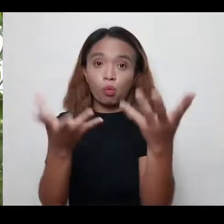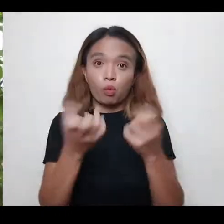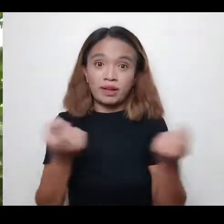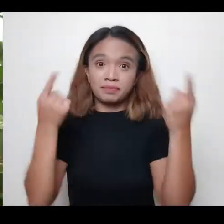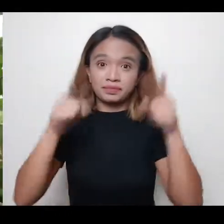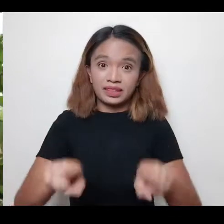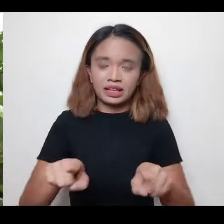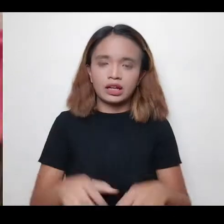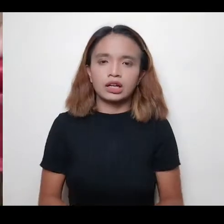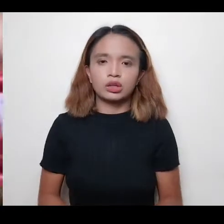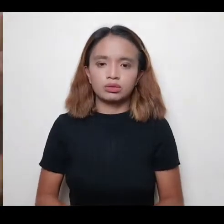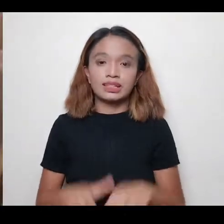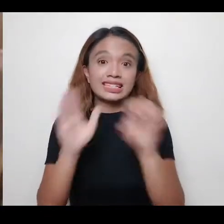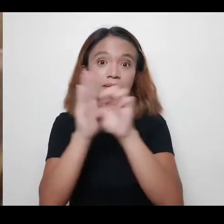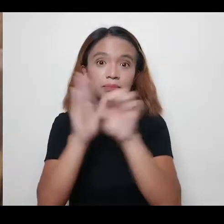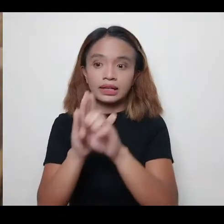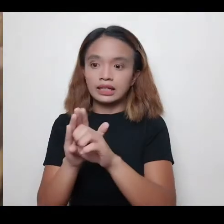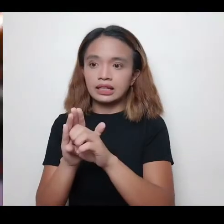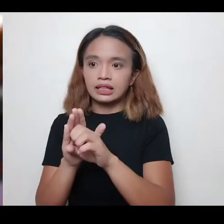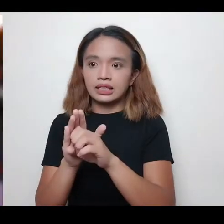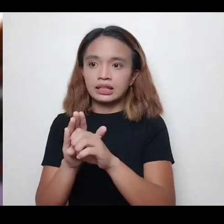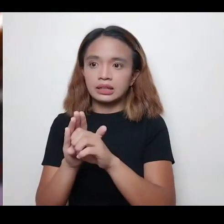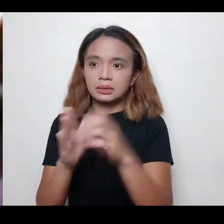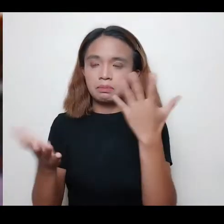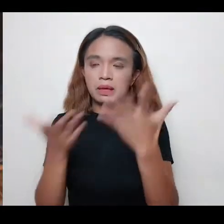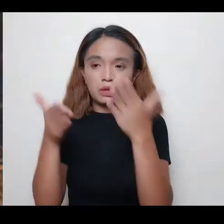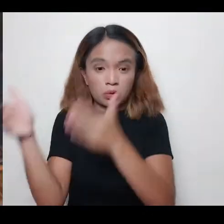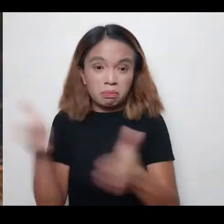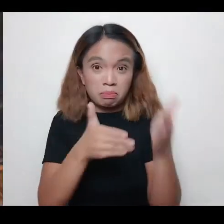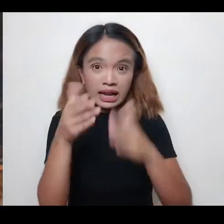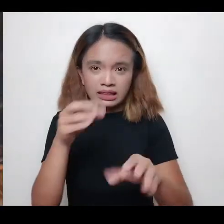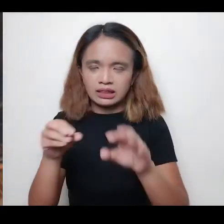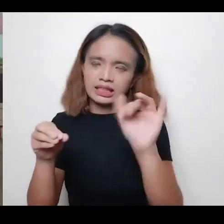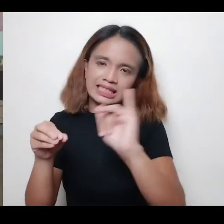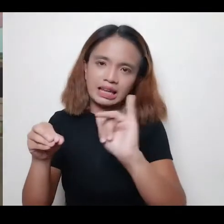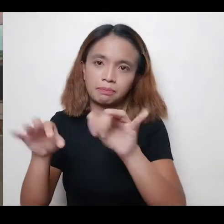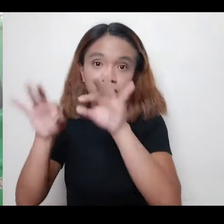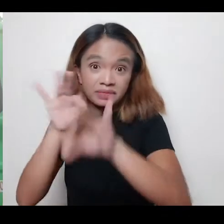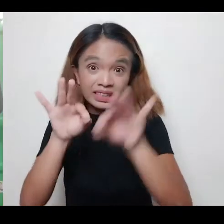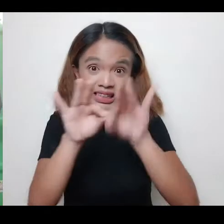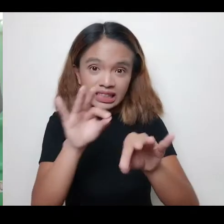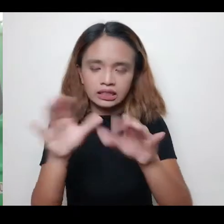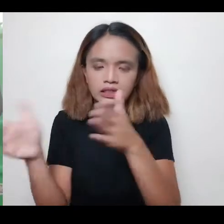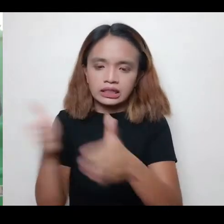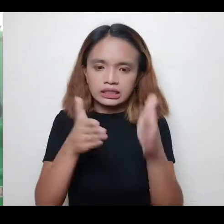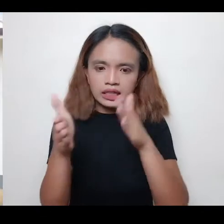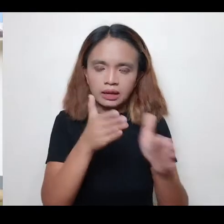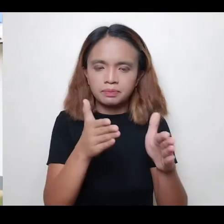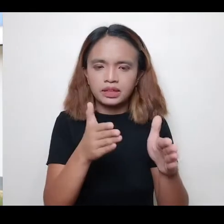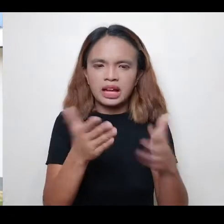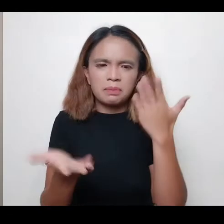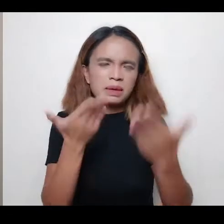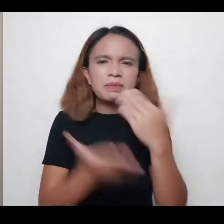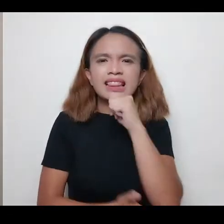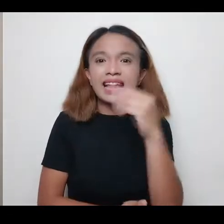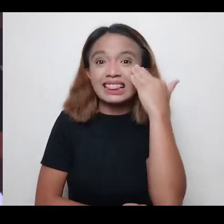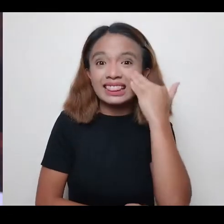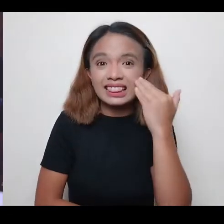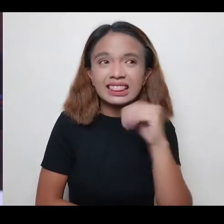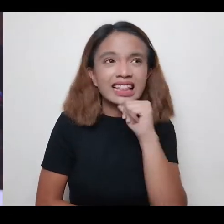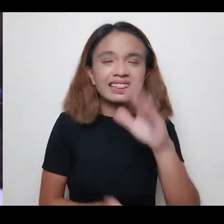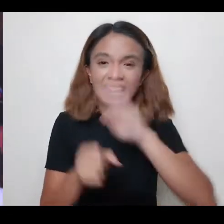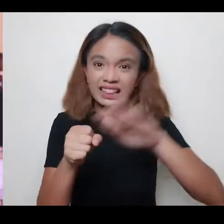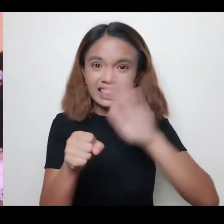makita. Yung mga seeds na plinant natin, baka sa two and a half years, hindi yun enough para makita natin yung fruits nung